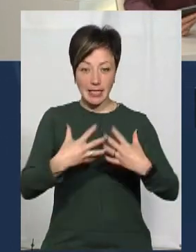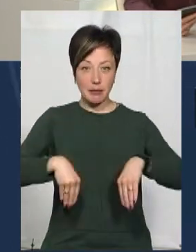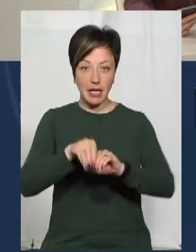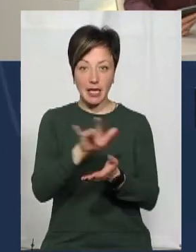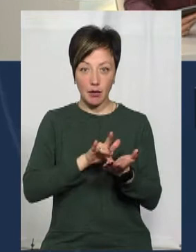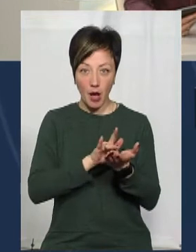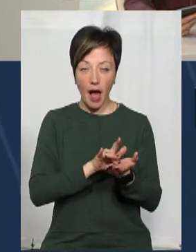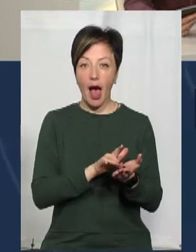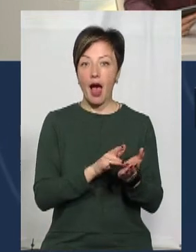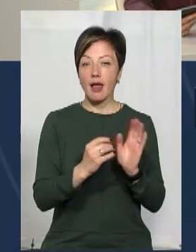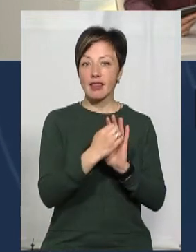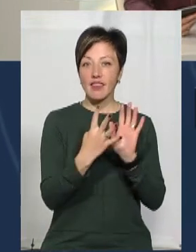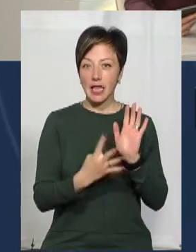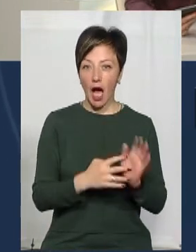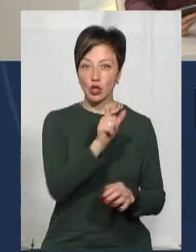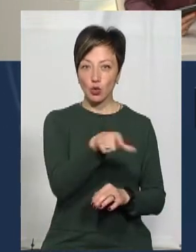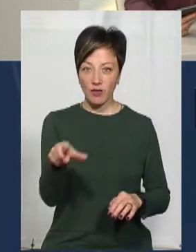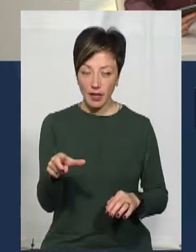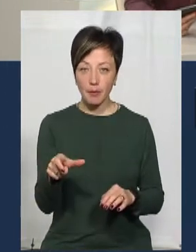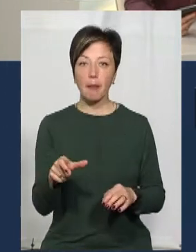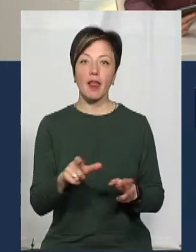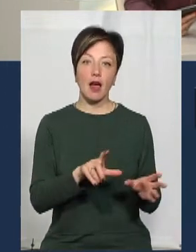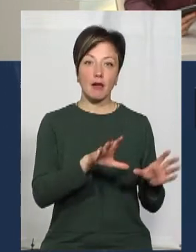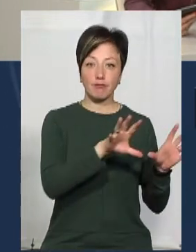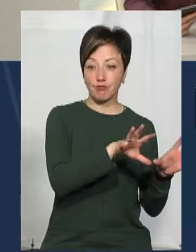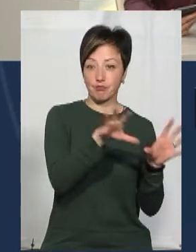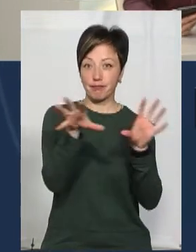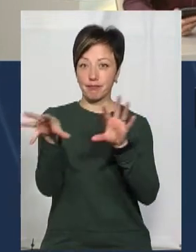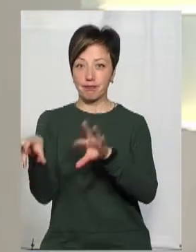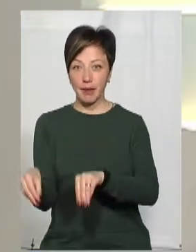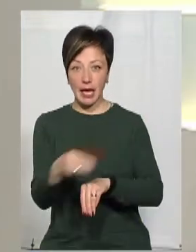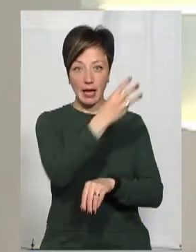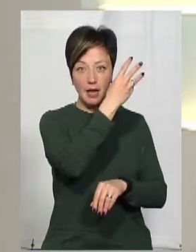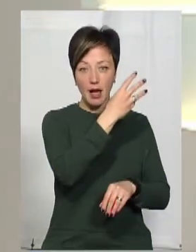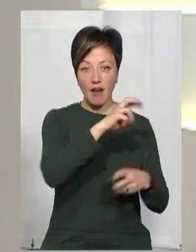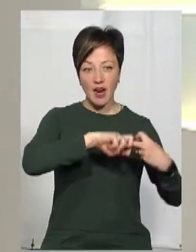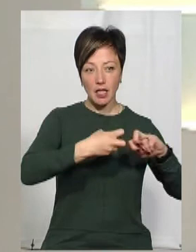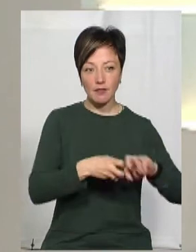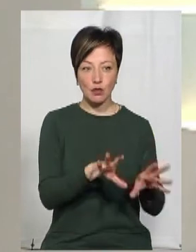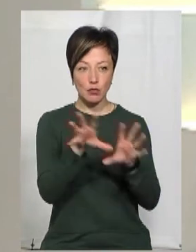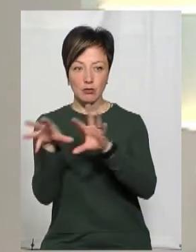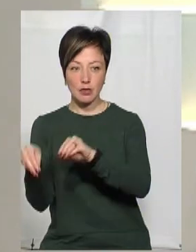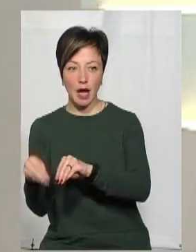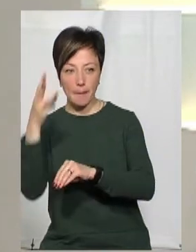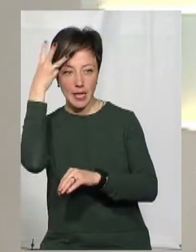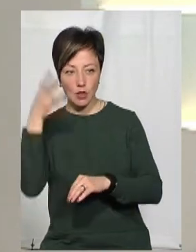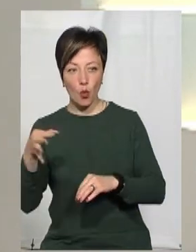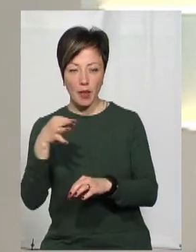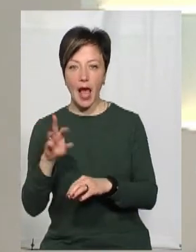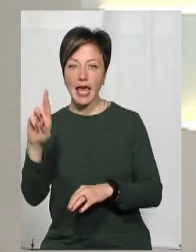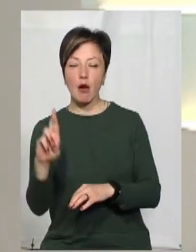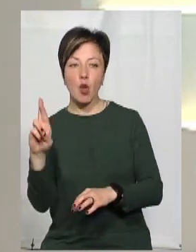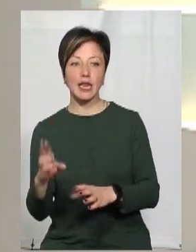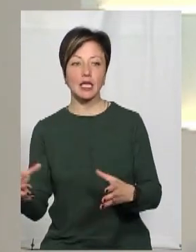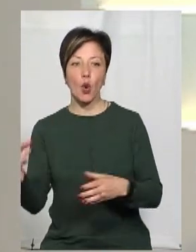це 19 чоловік і 10 із них діти. Вони виїхали з Франківська і оселилися в Єрмоленецькому районі, це село